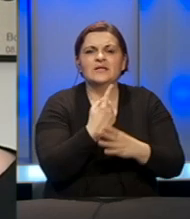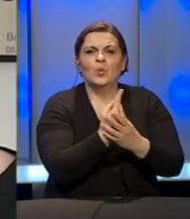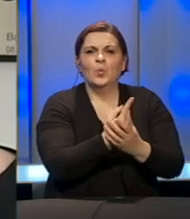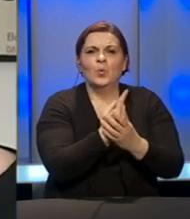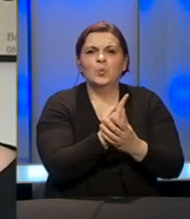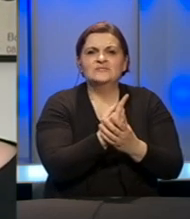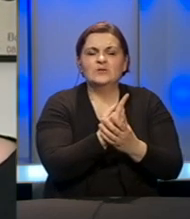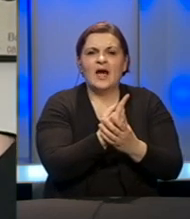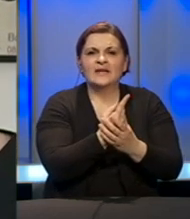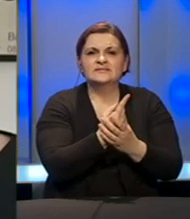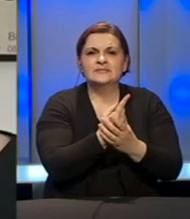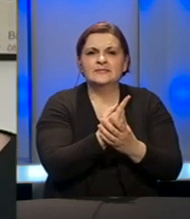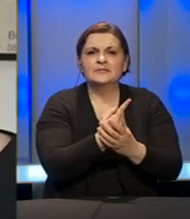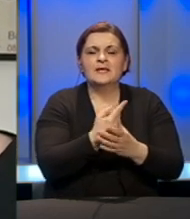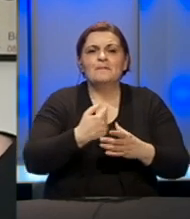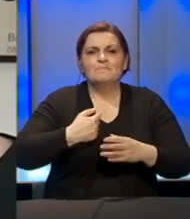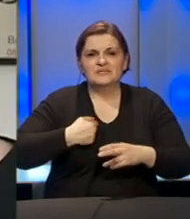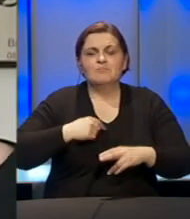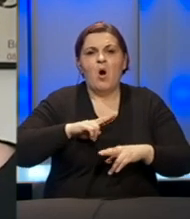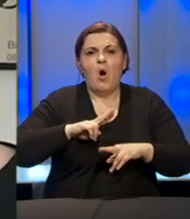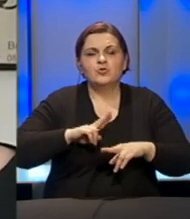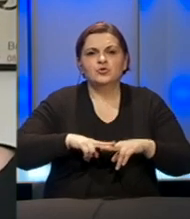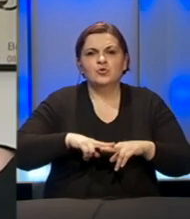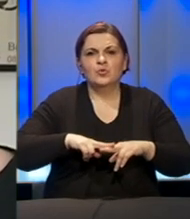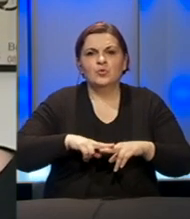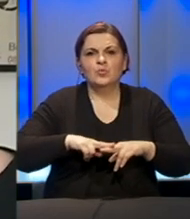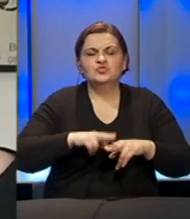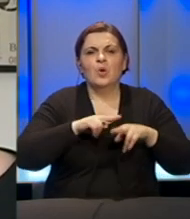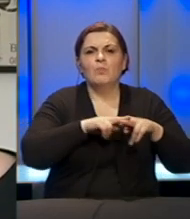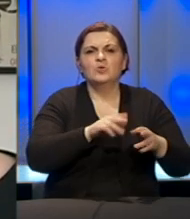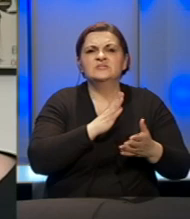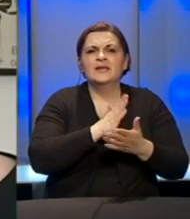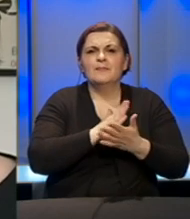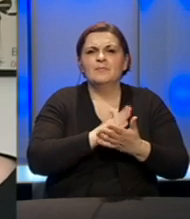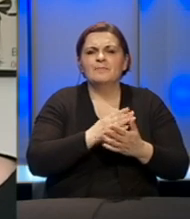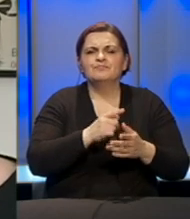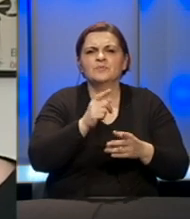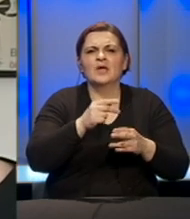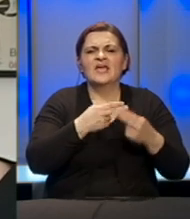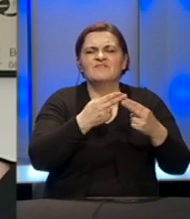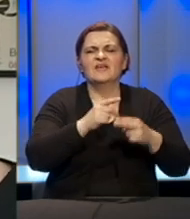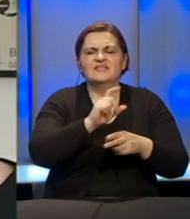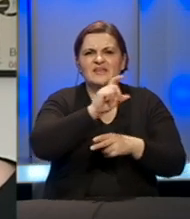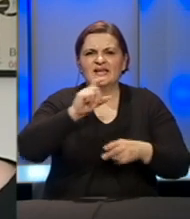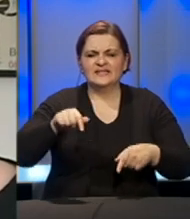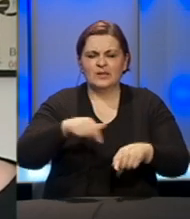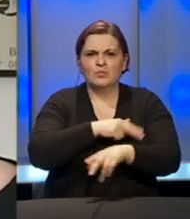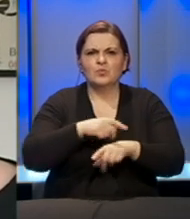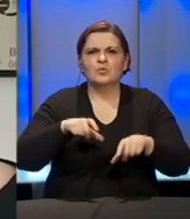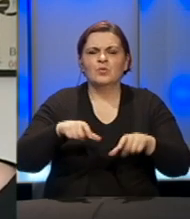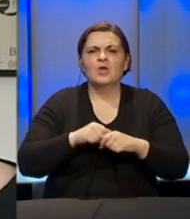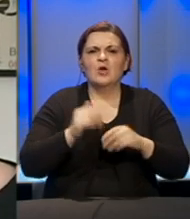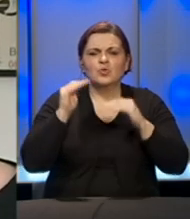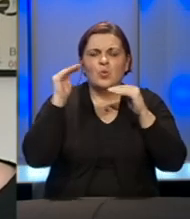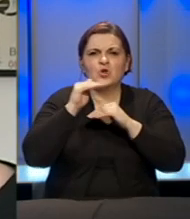trenutno. Mi smo odlučili da hospitalizacija ide na područje infektivne klinike Univerzitetnog kliničkog centra, s obzirom da je u